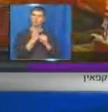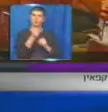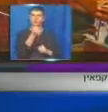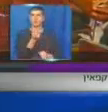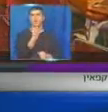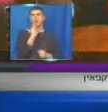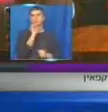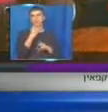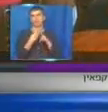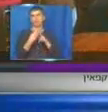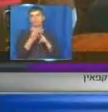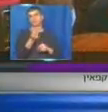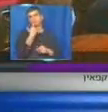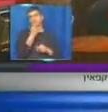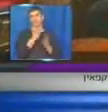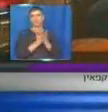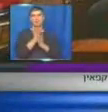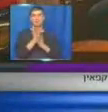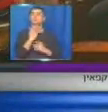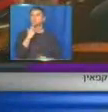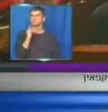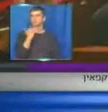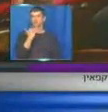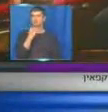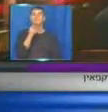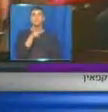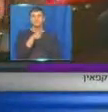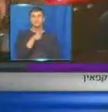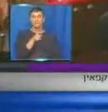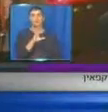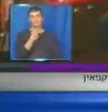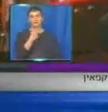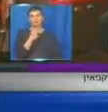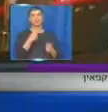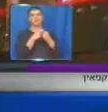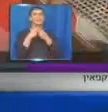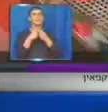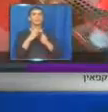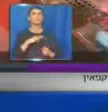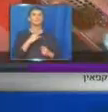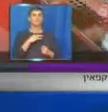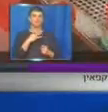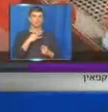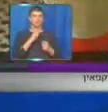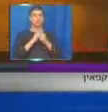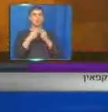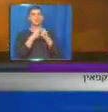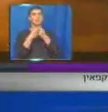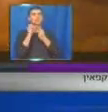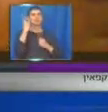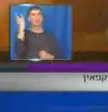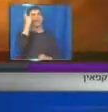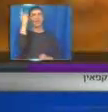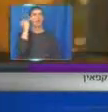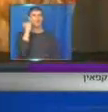קפאין באמת, ולצרוך אותם על בסיס קבוע? בהחלט, זה דרך אגב מה שנאס הארגון הבריאות, או יותר נכון הארגון של החלל